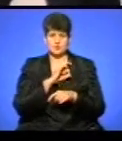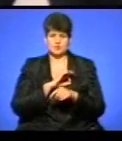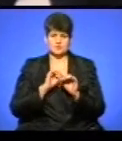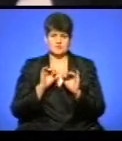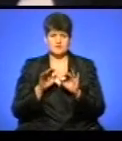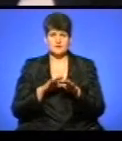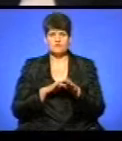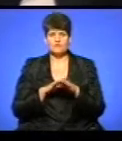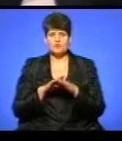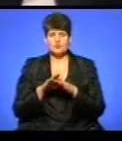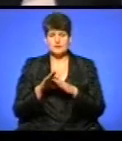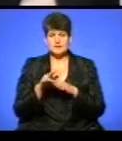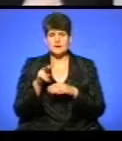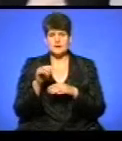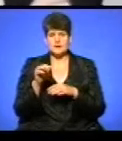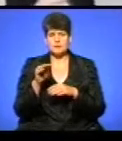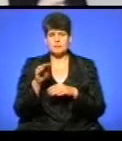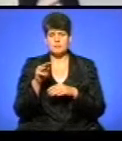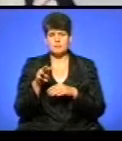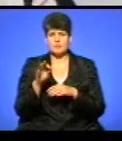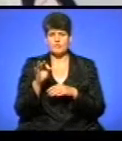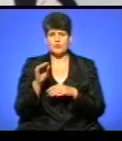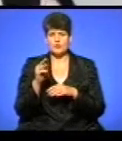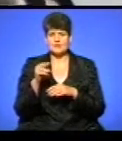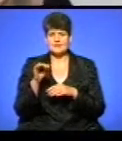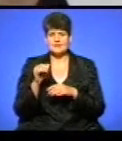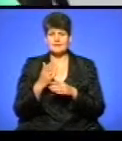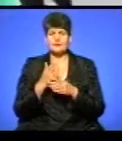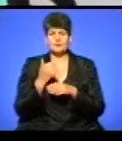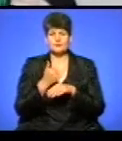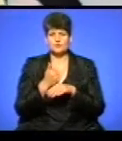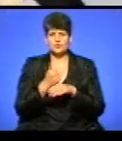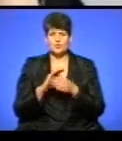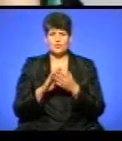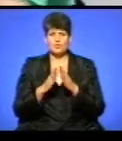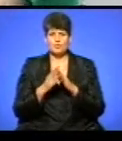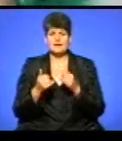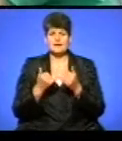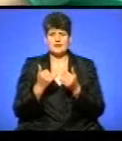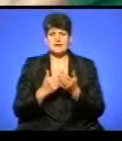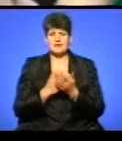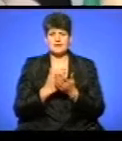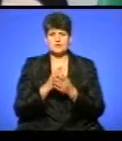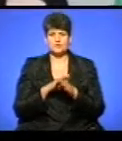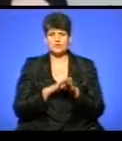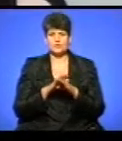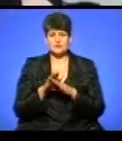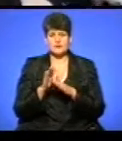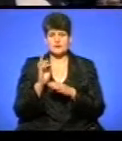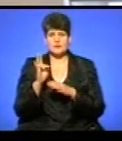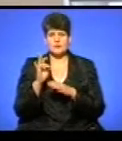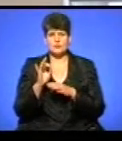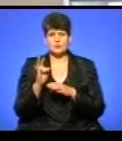виконанні лімфодисекції, які є основною умовою для якісного виконання онкологічних